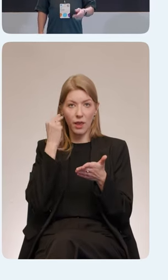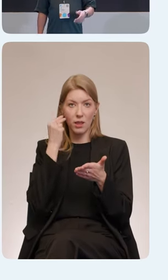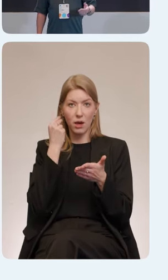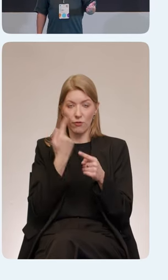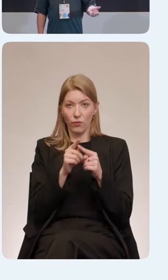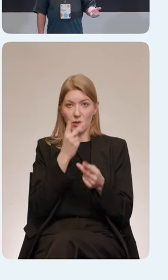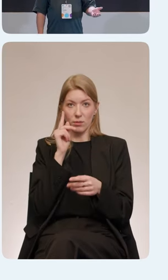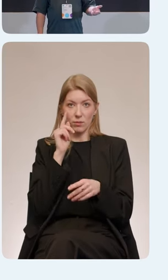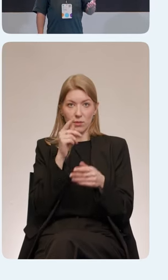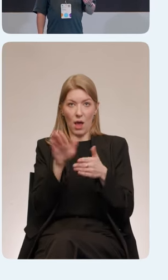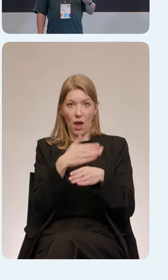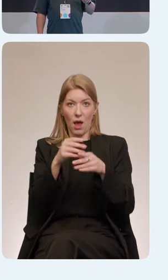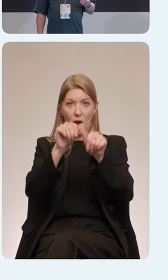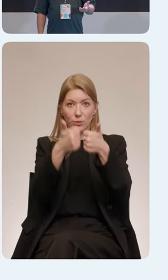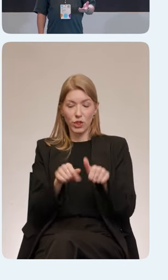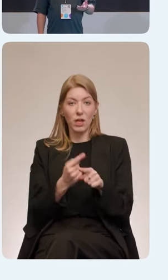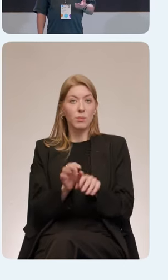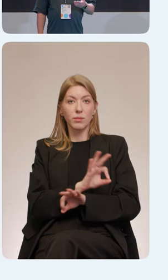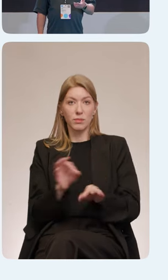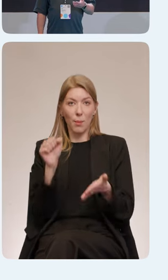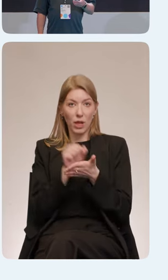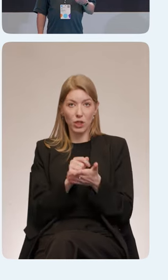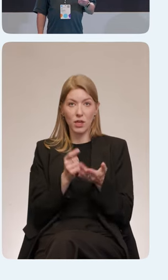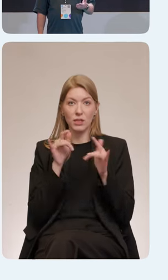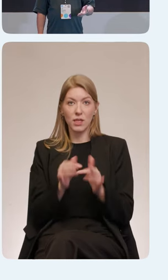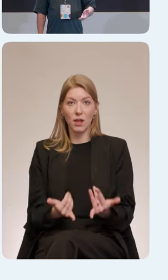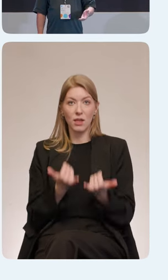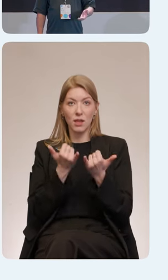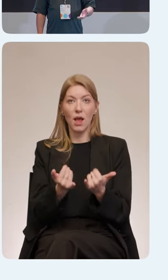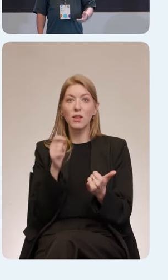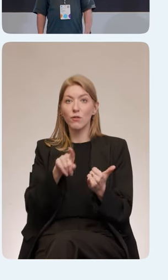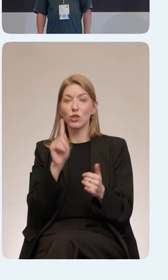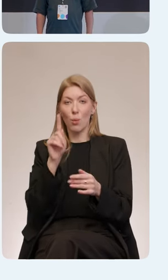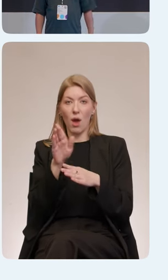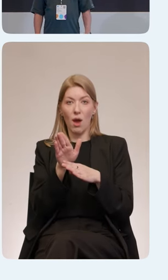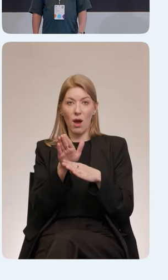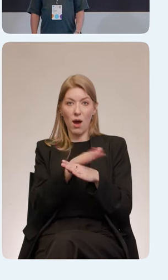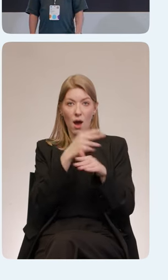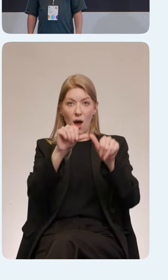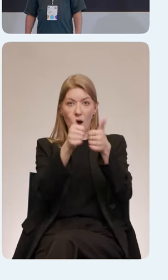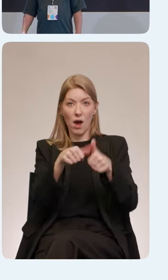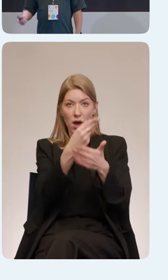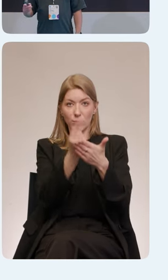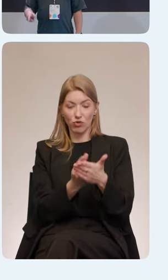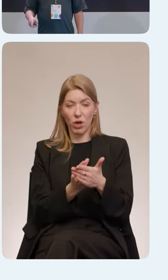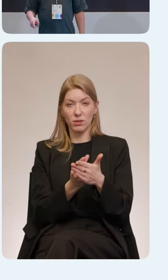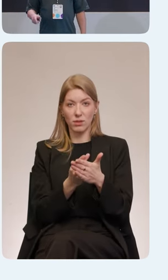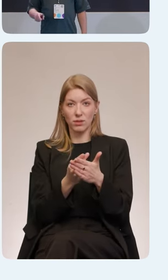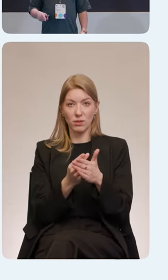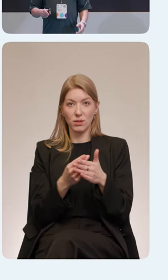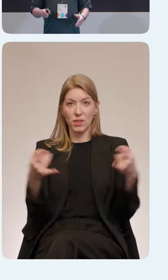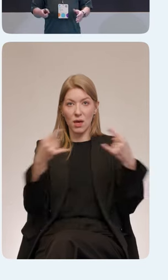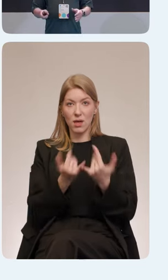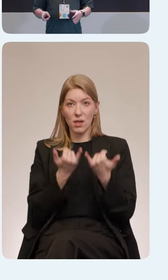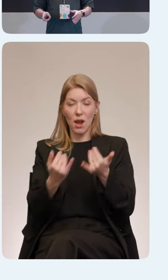Это хорошее приложение, оно сделано как раз для того, чтобы размечать экраны для скринридера, но у него большой